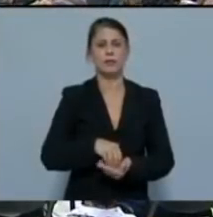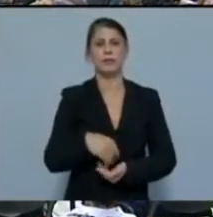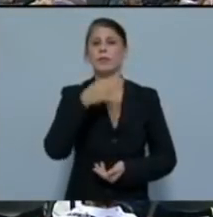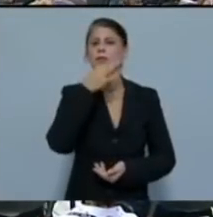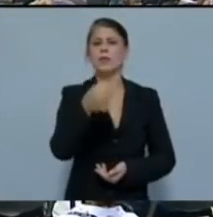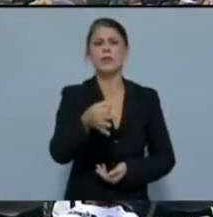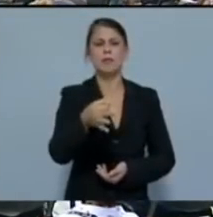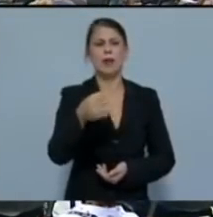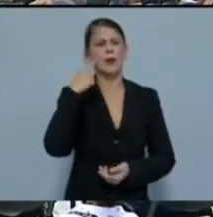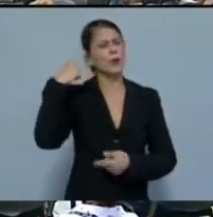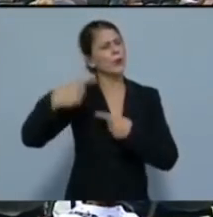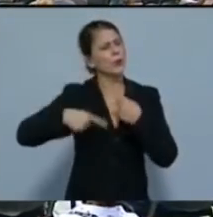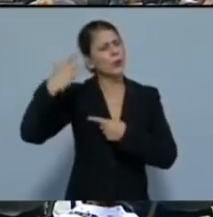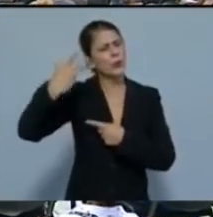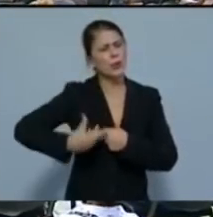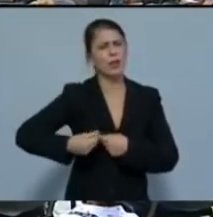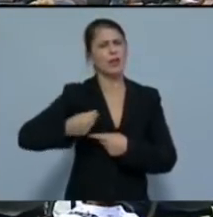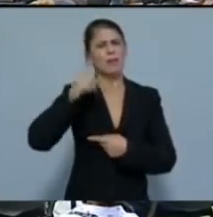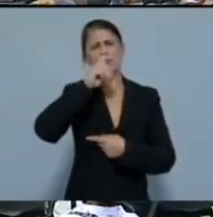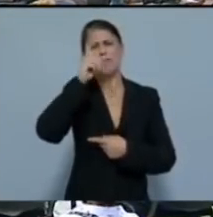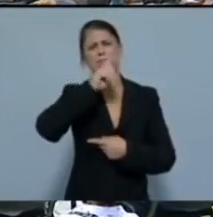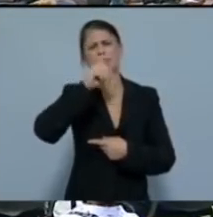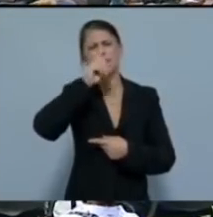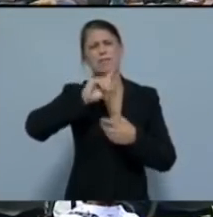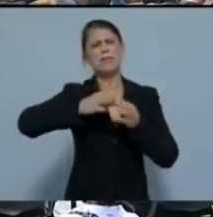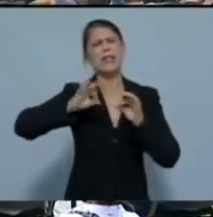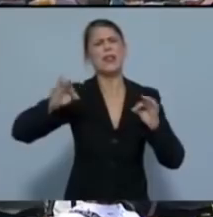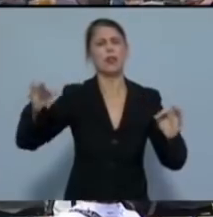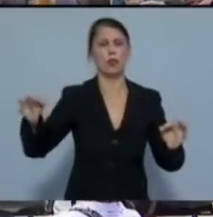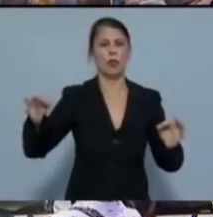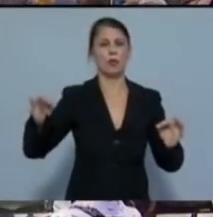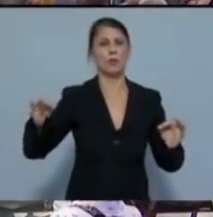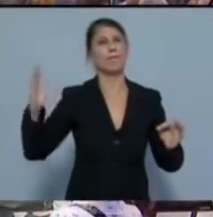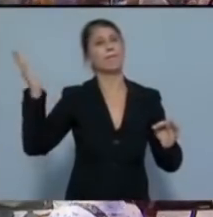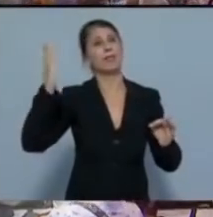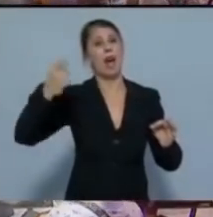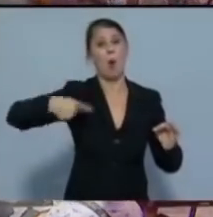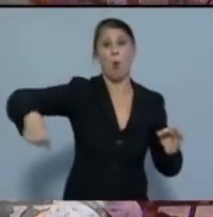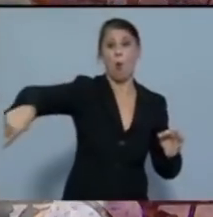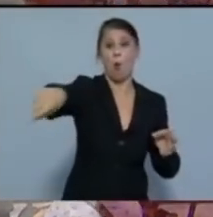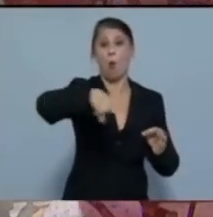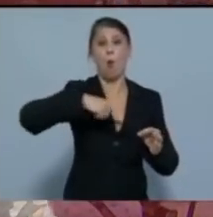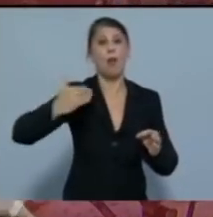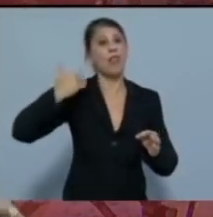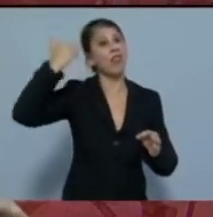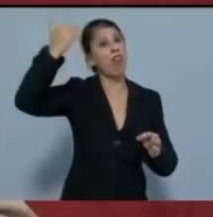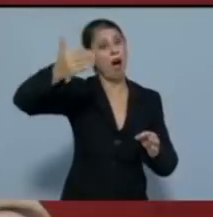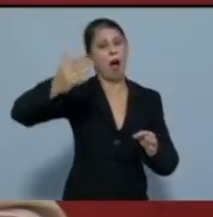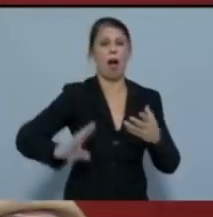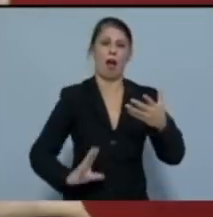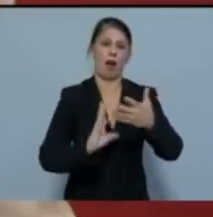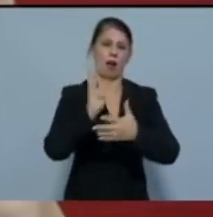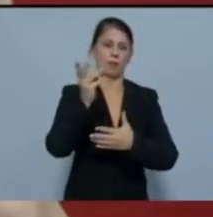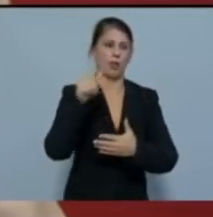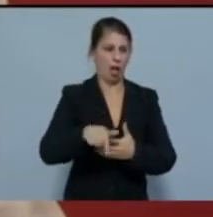γνωστό μύθο της δίθεν ανάπτυξης για όλους. Δεν πρωτοτύπησε φυσικά. Αυτός